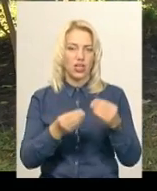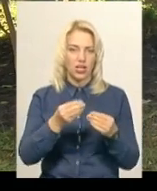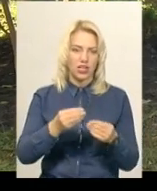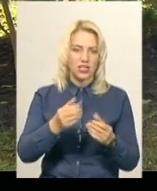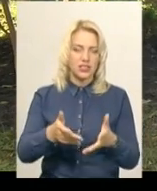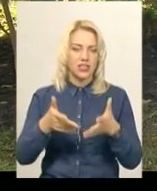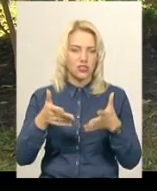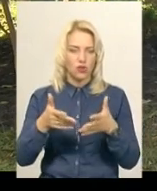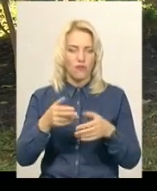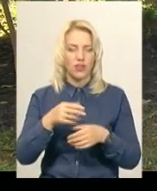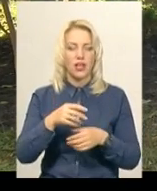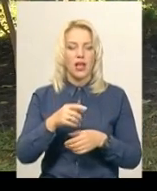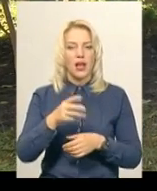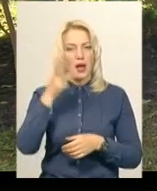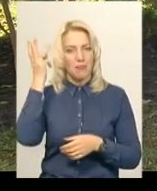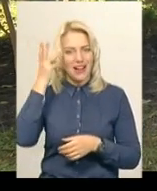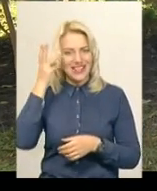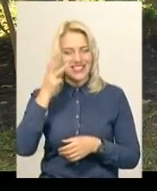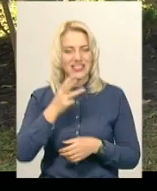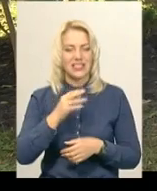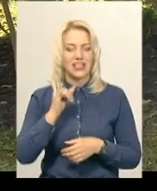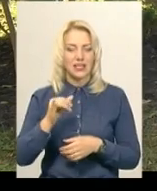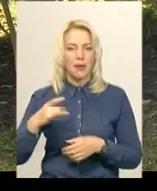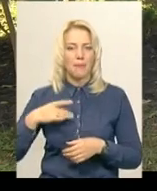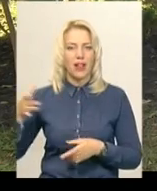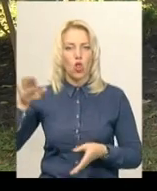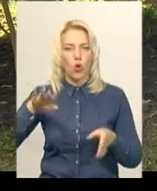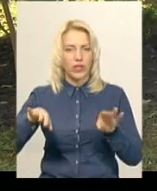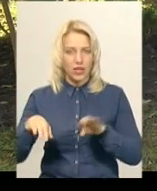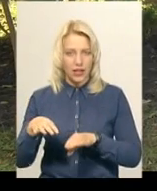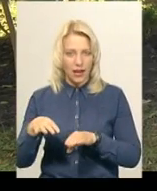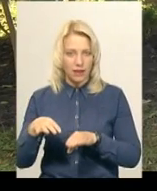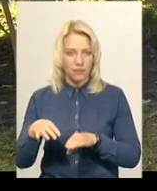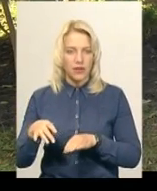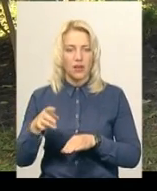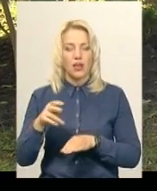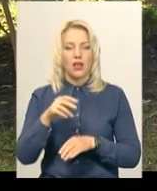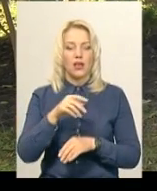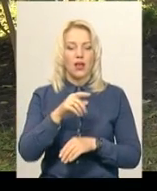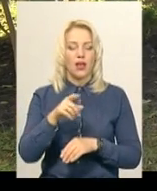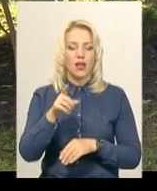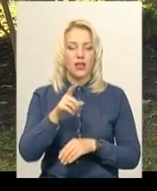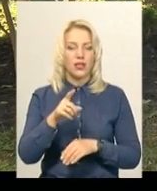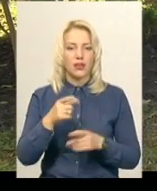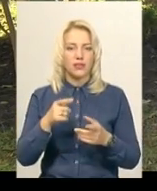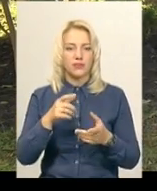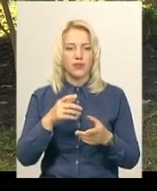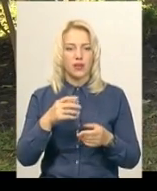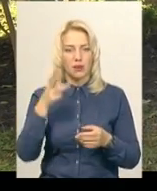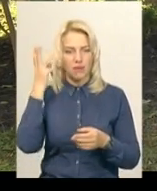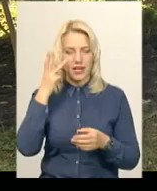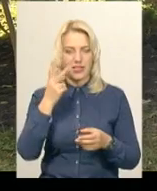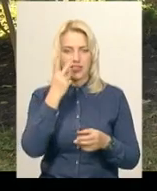команди «Промі Хмельницький» та «Перлина Поділля» «Білогір'я». «Промі Хмельницький» забив два сухих м'ячі у ворота